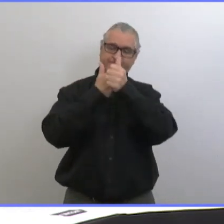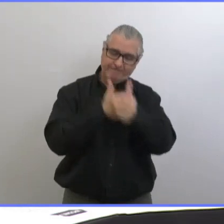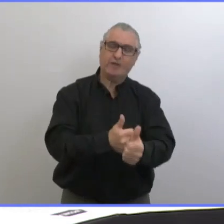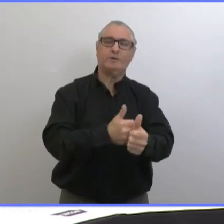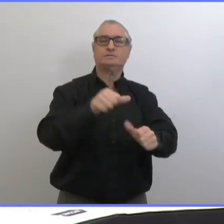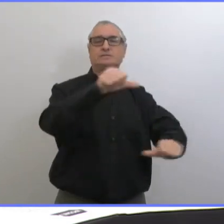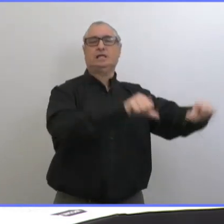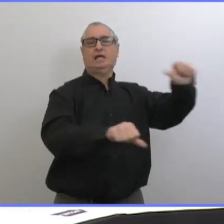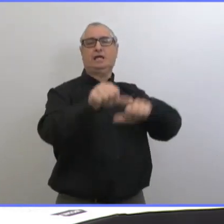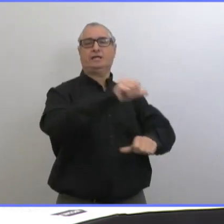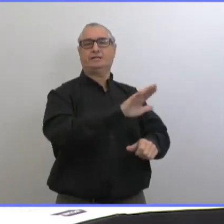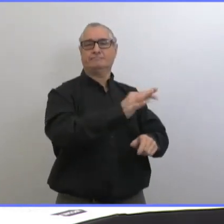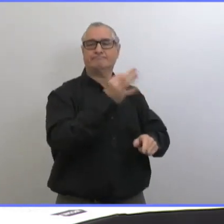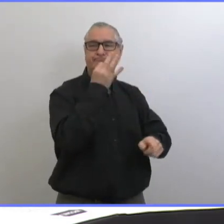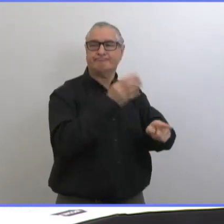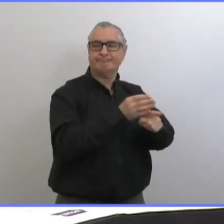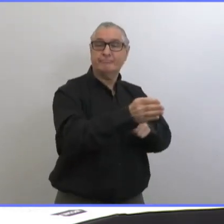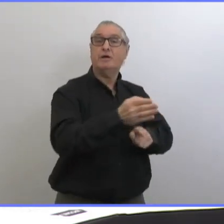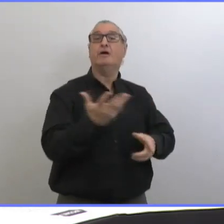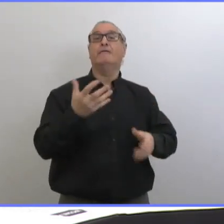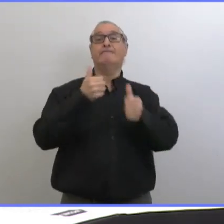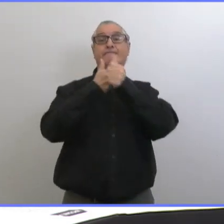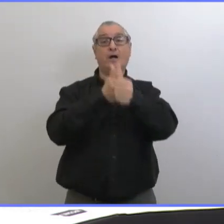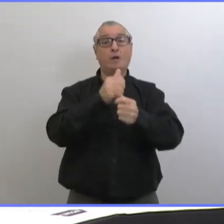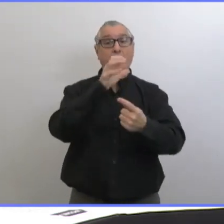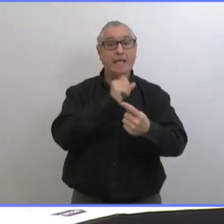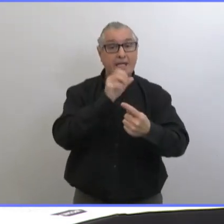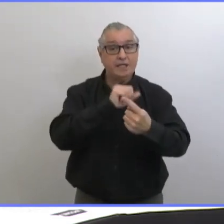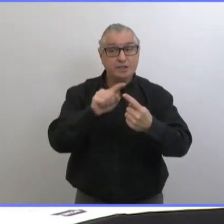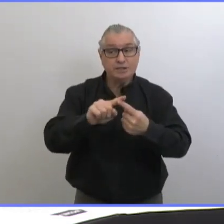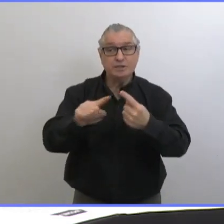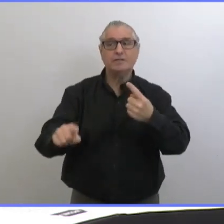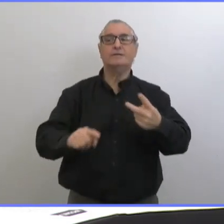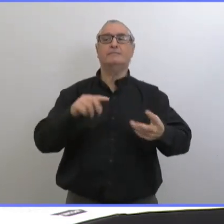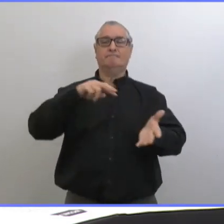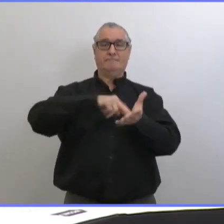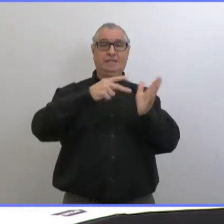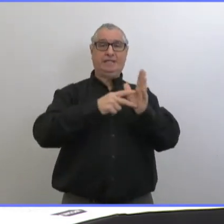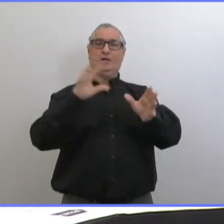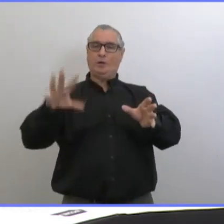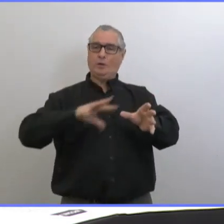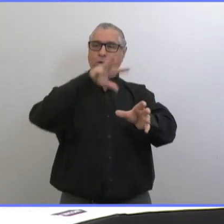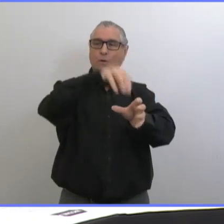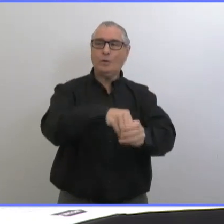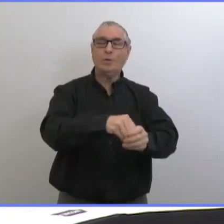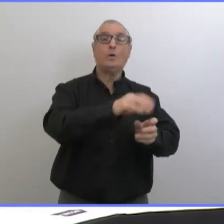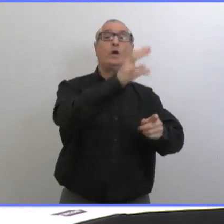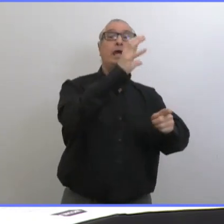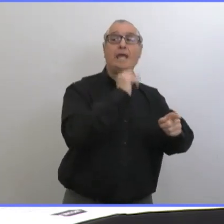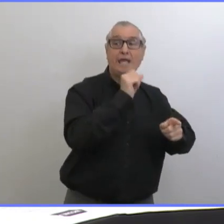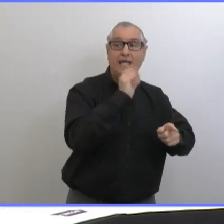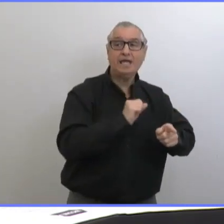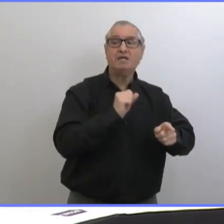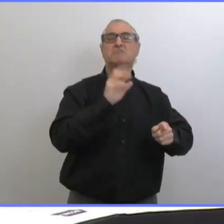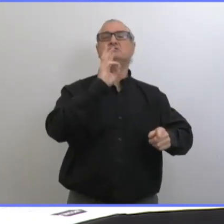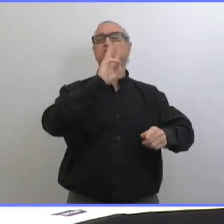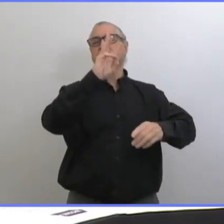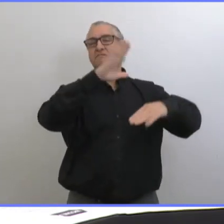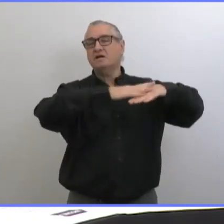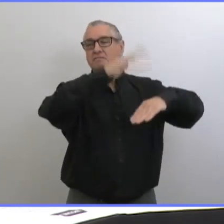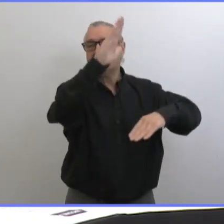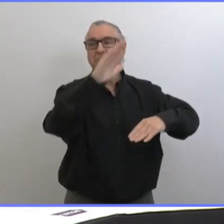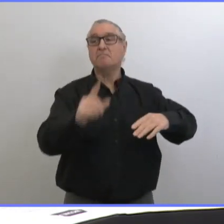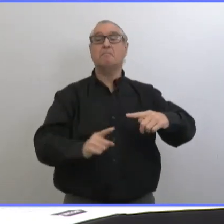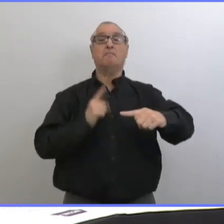les résultats qui donnent le plus. Et donc, en fonction de ça, c'est en fonction de l'âge. Donc, oui,